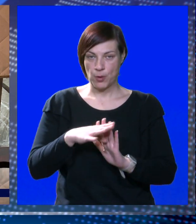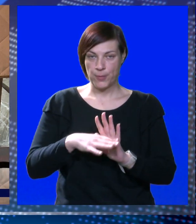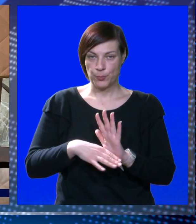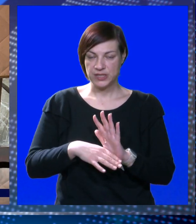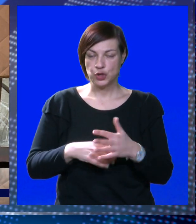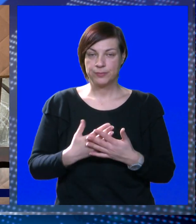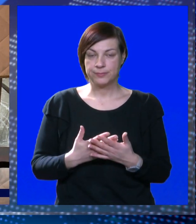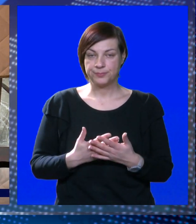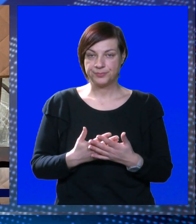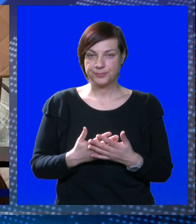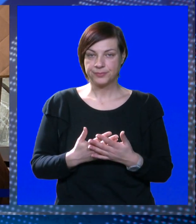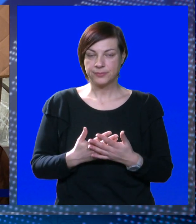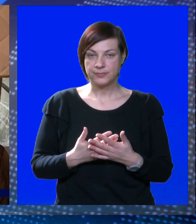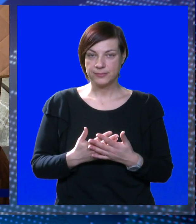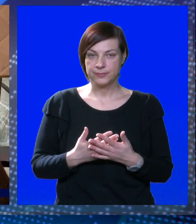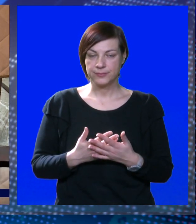po propisu.